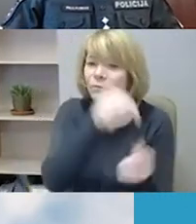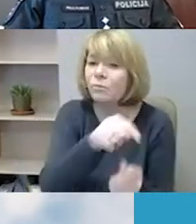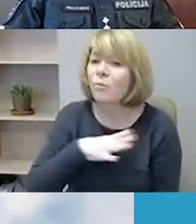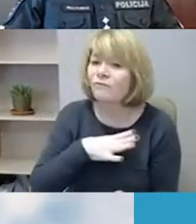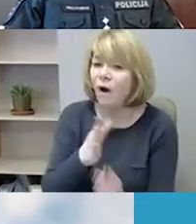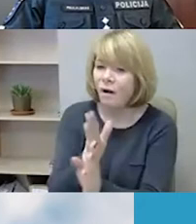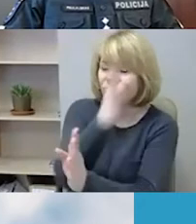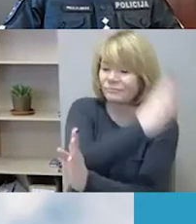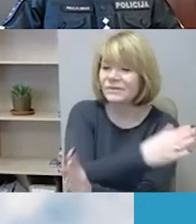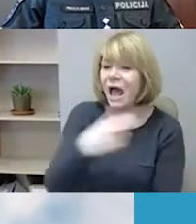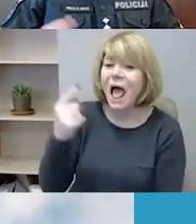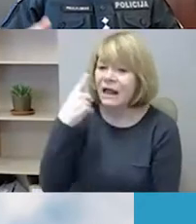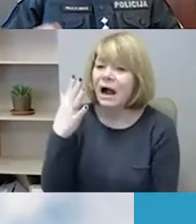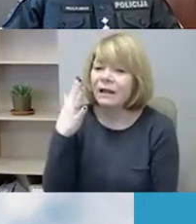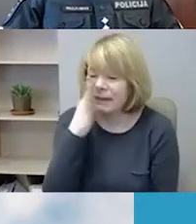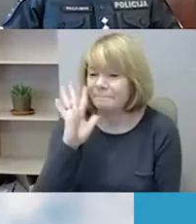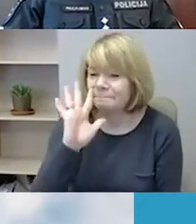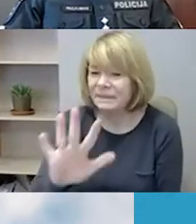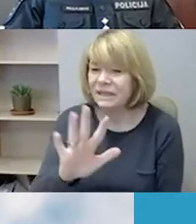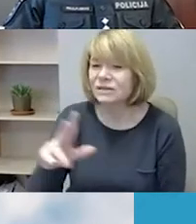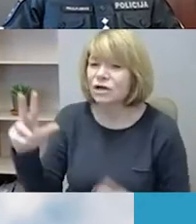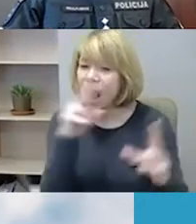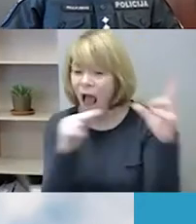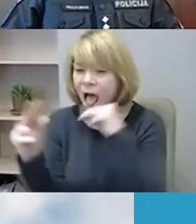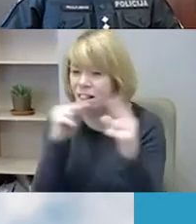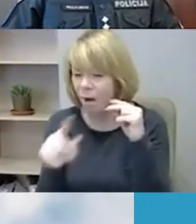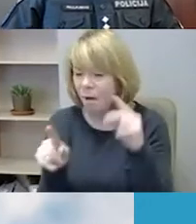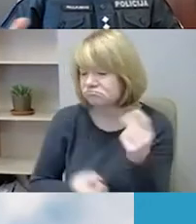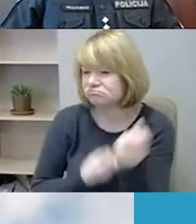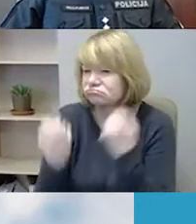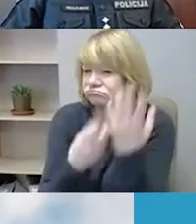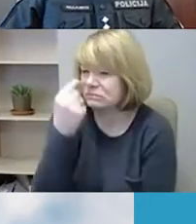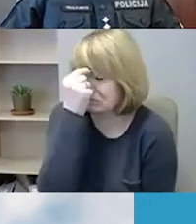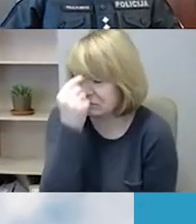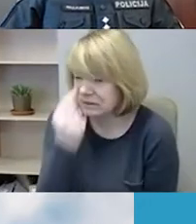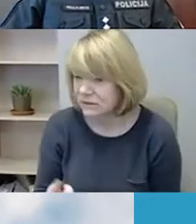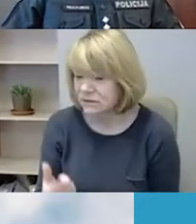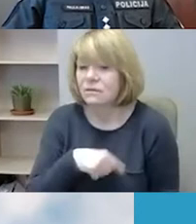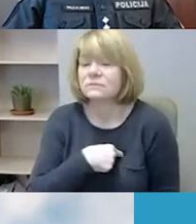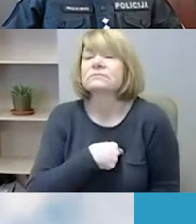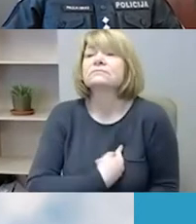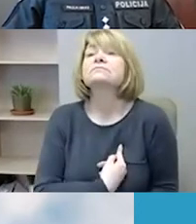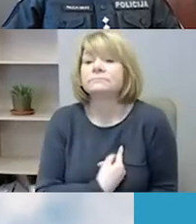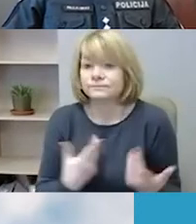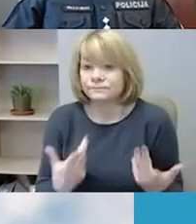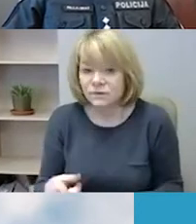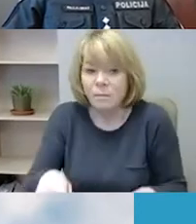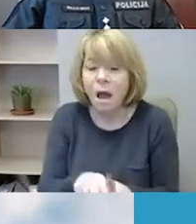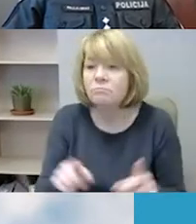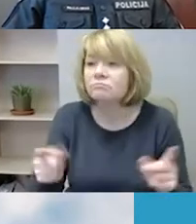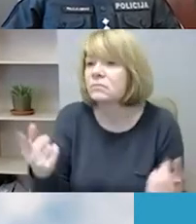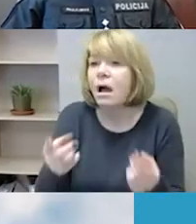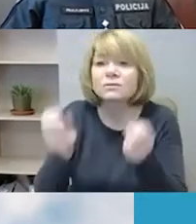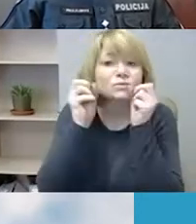retai peržengia to nusikaltimo rybą. Tai yra, kaip ir buvo minėta, galbūt čia nesukelia realios grėsmės,